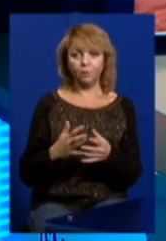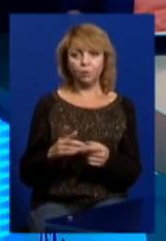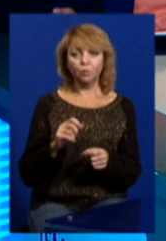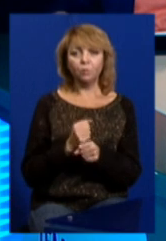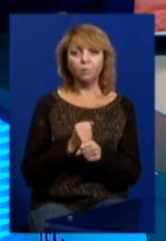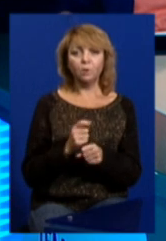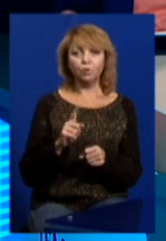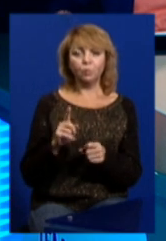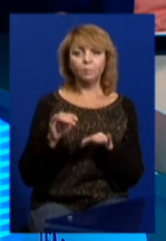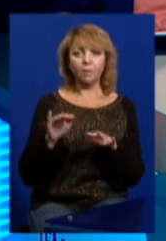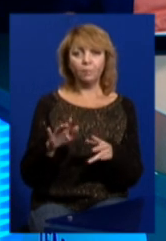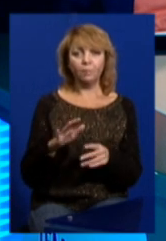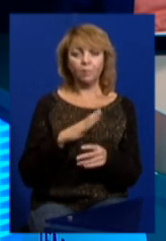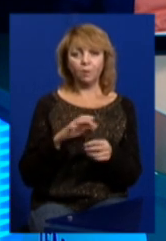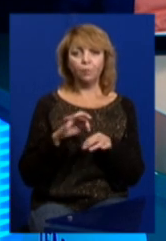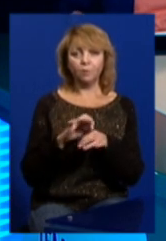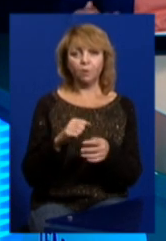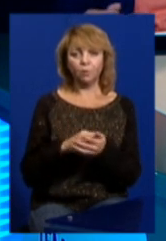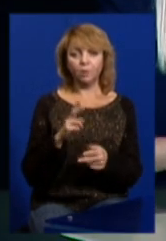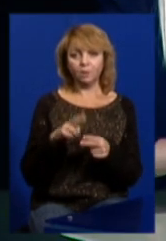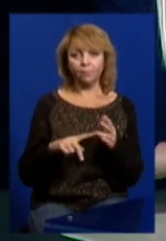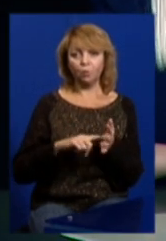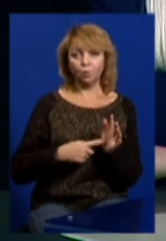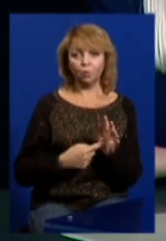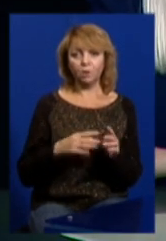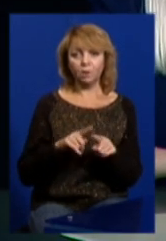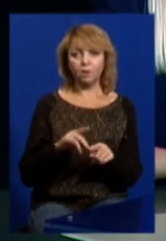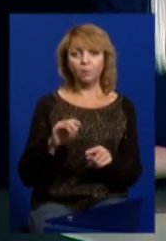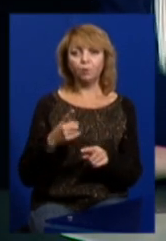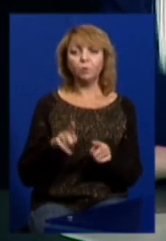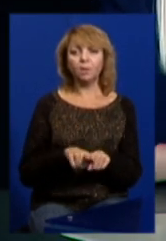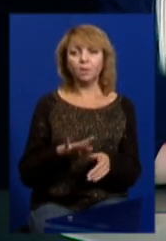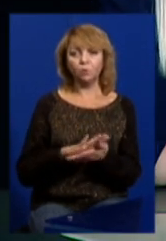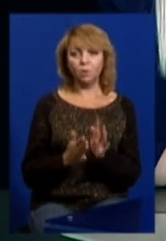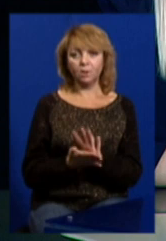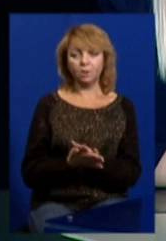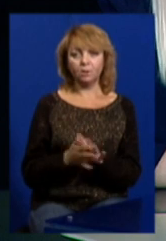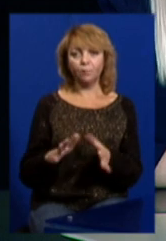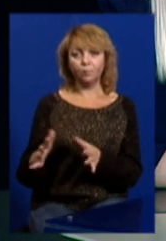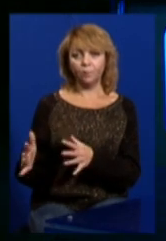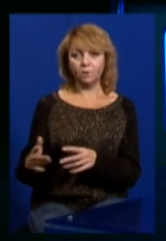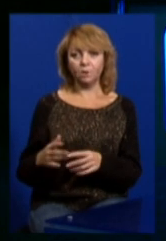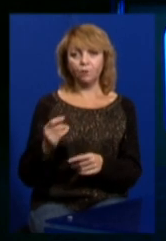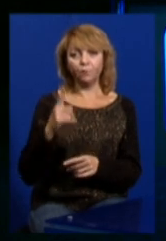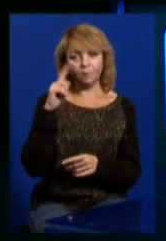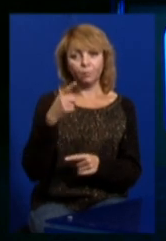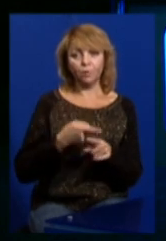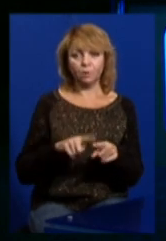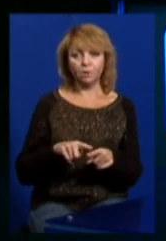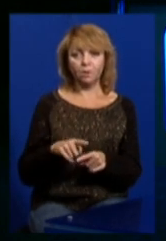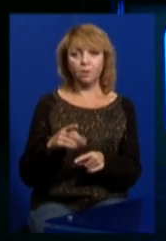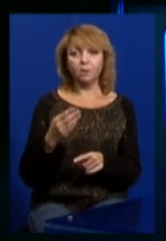справа була до якоїсь кінцевої точки? І чому ця ситуація відбувається? Чи відомо вам про це?